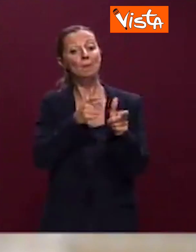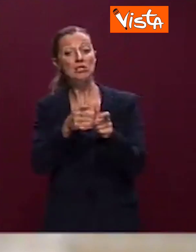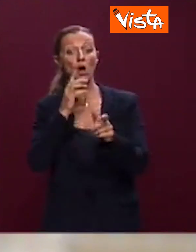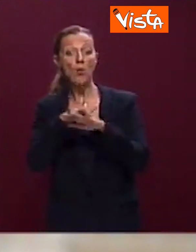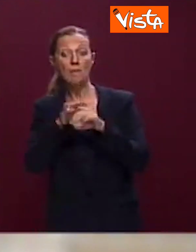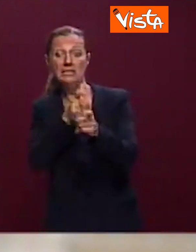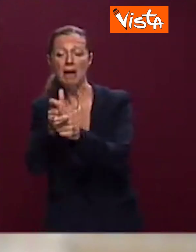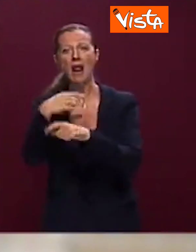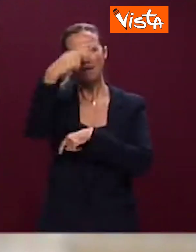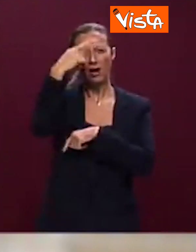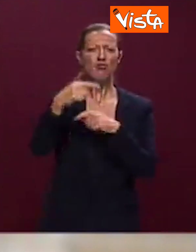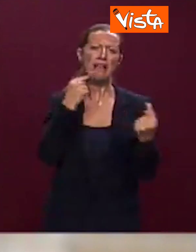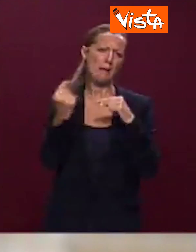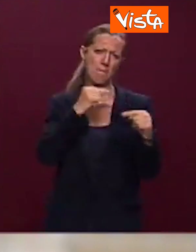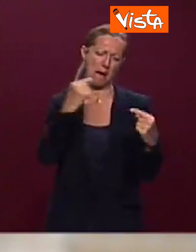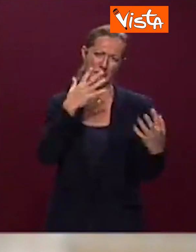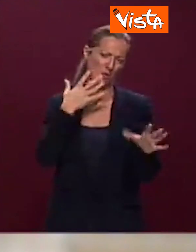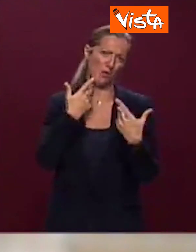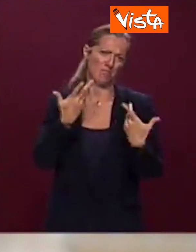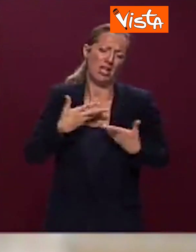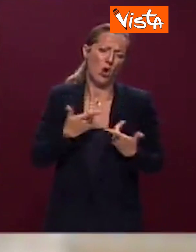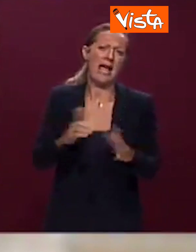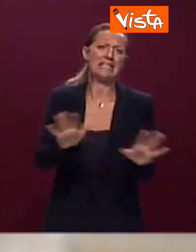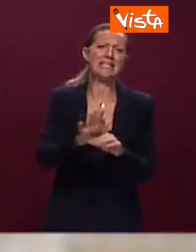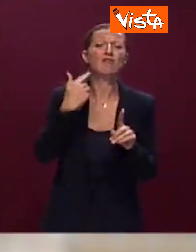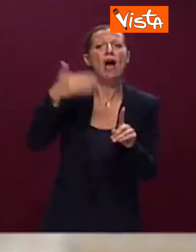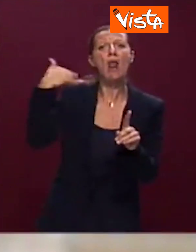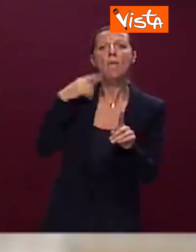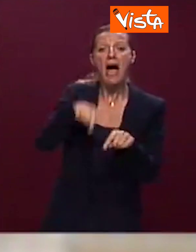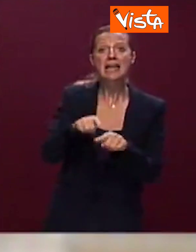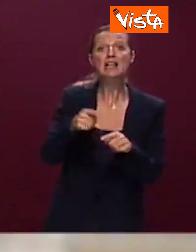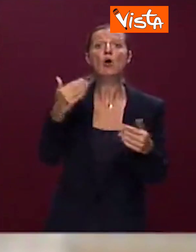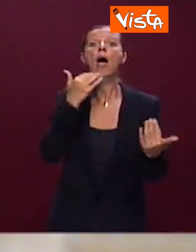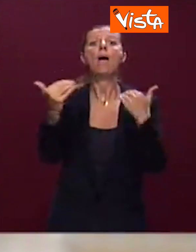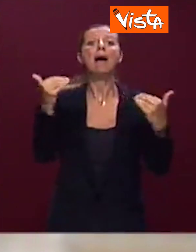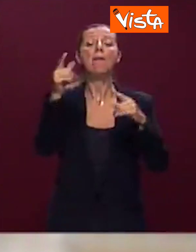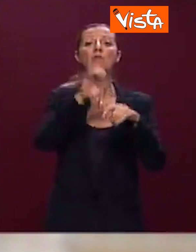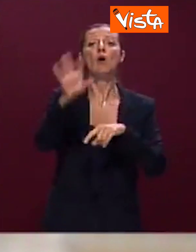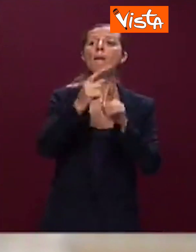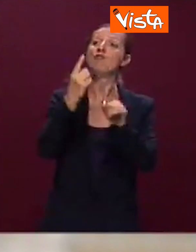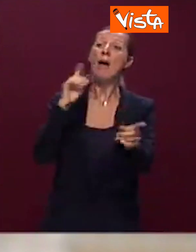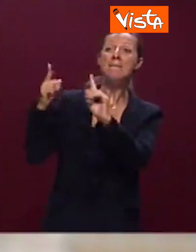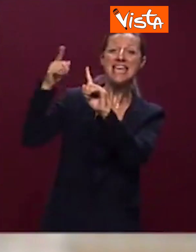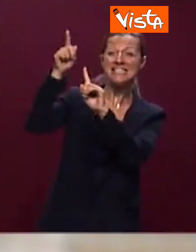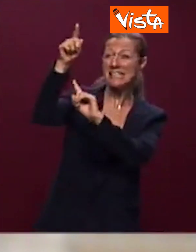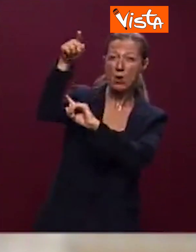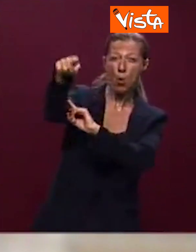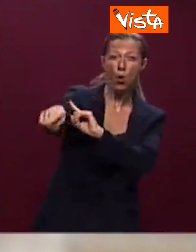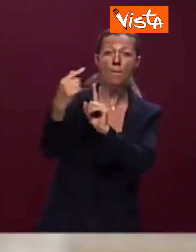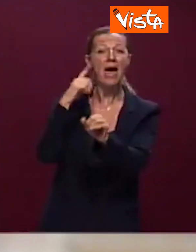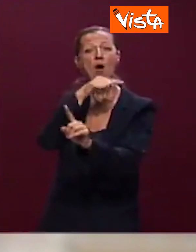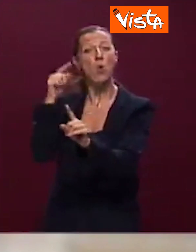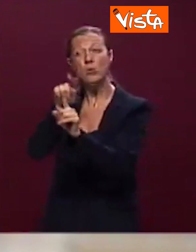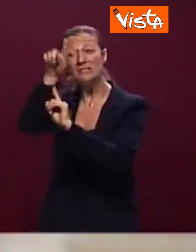Dibattito surreale già allora. Siamo arrivati al voto del Parlamento europeo che autorizza l'uso dei missili a lungo raggio in territorio russo,